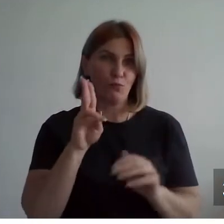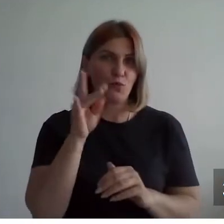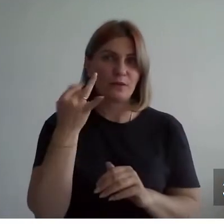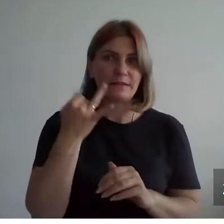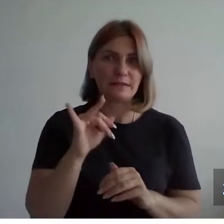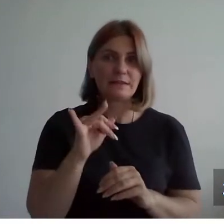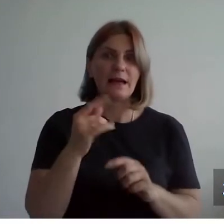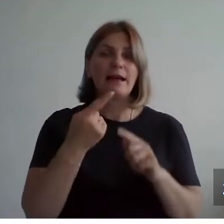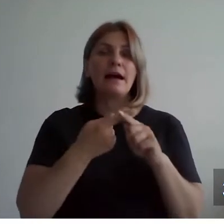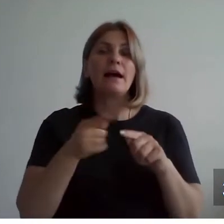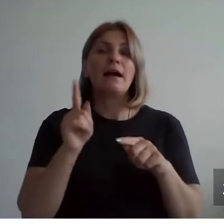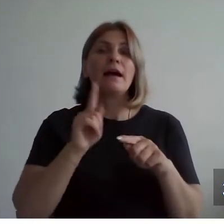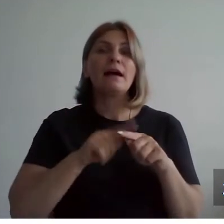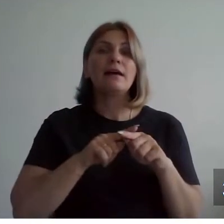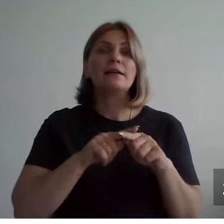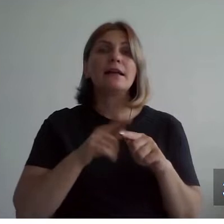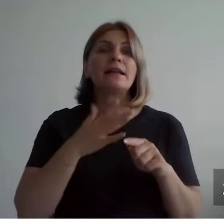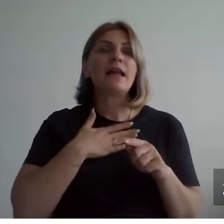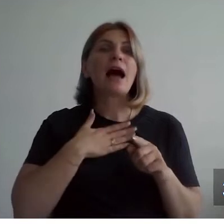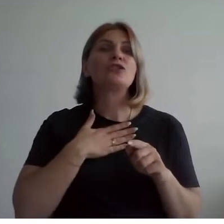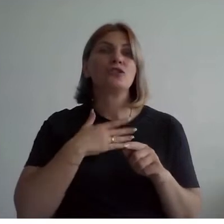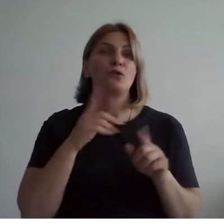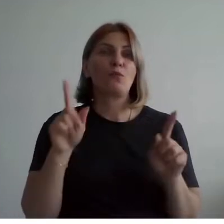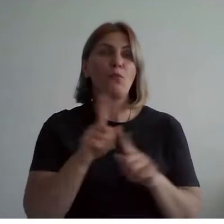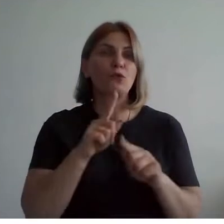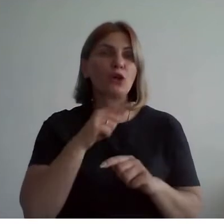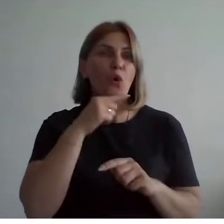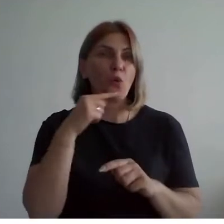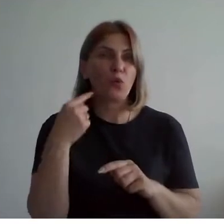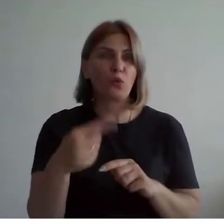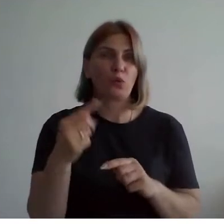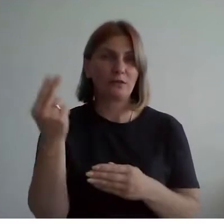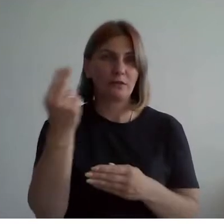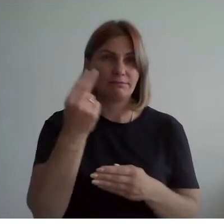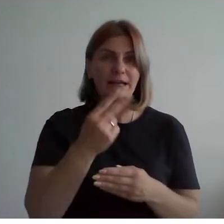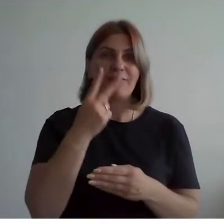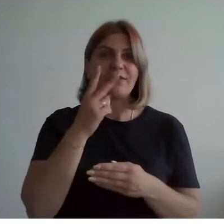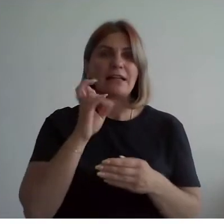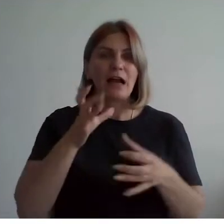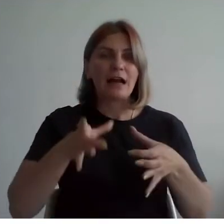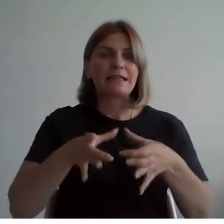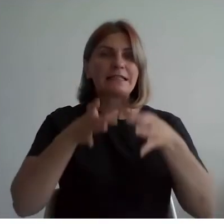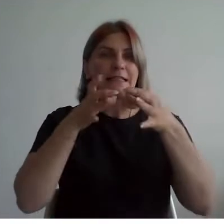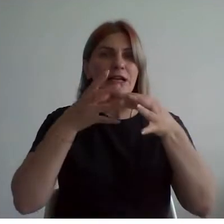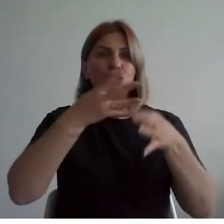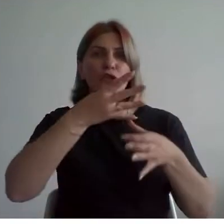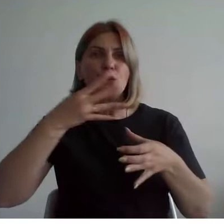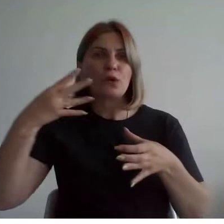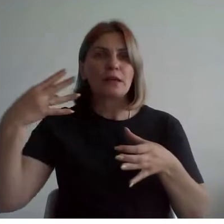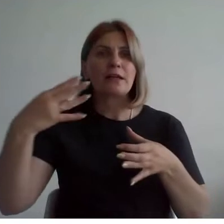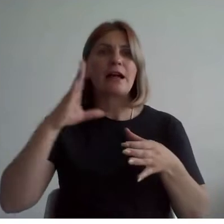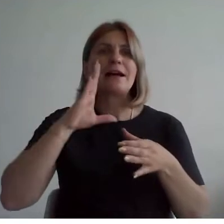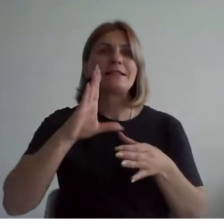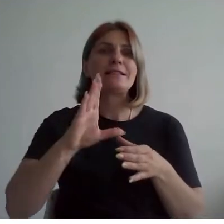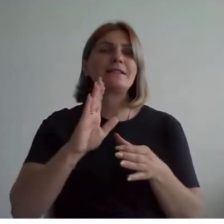Это наш музей русского импрессионизма. Выглядит как цилиндрическое четырехэтажное здание с прямоугольной